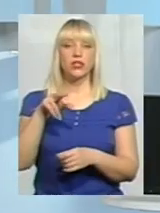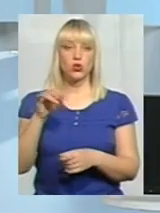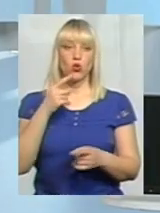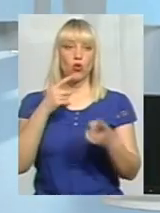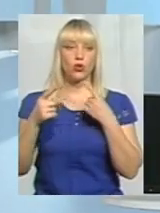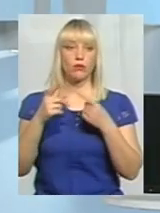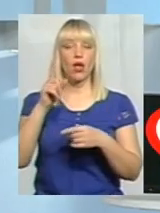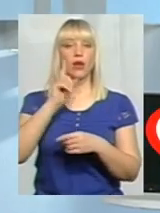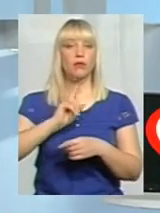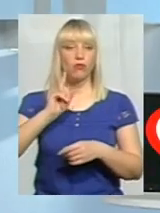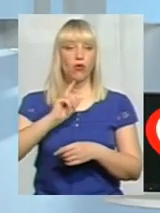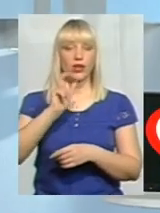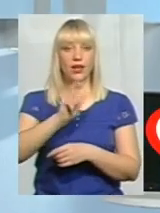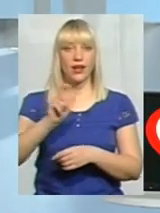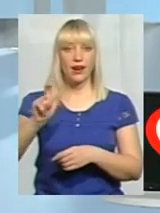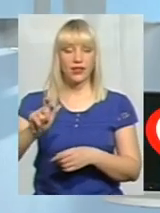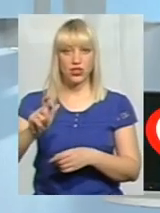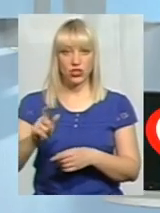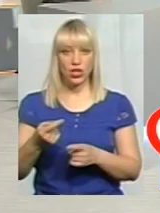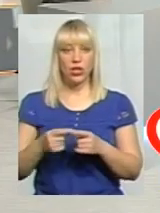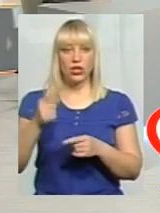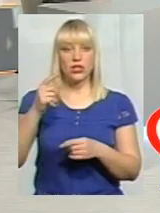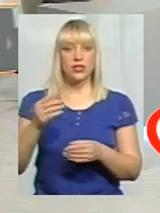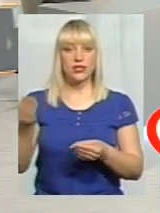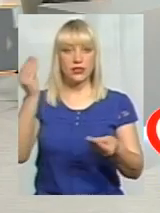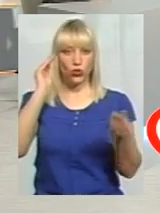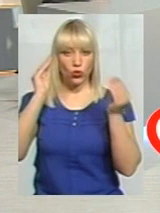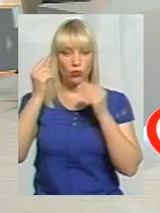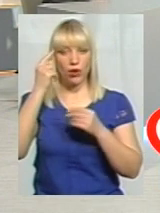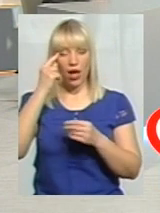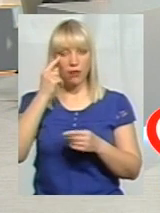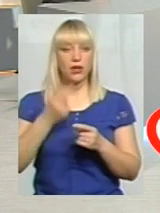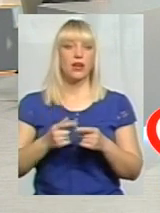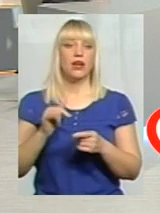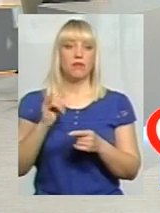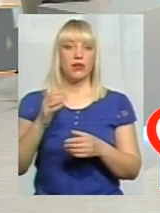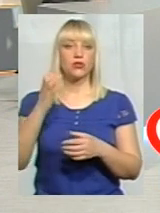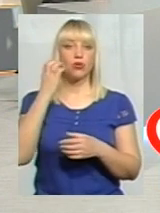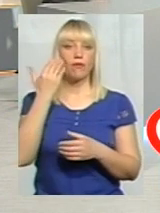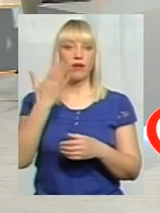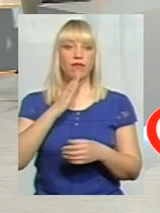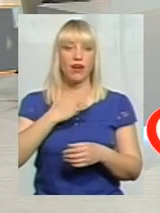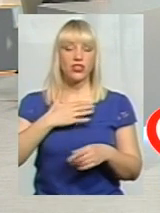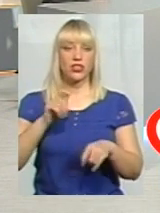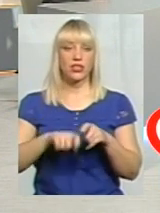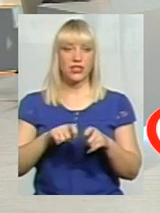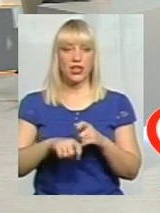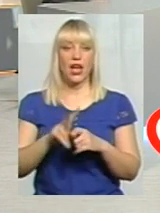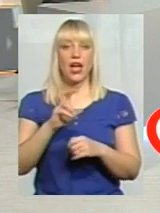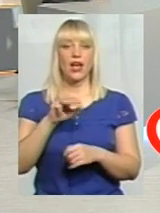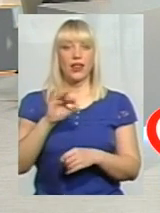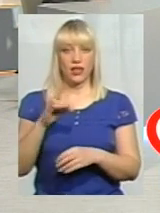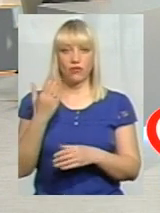доки глядачі збираються з думками, слово для наших експертів. Прошу. Пані Катерина, готові долучати?